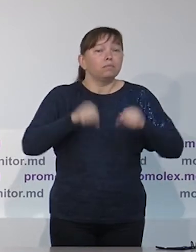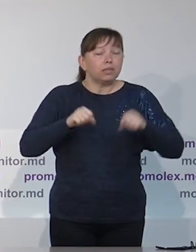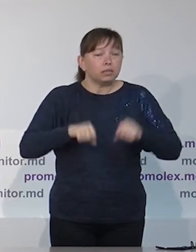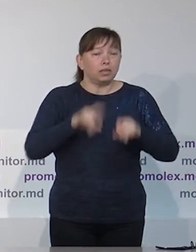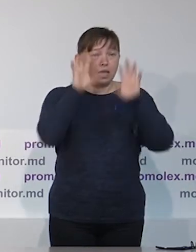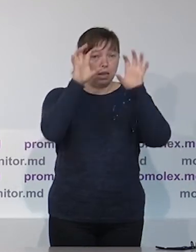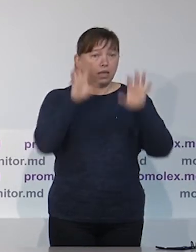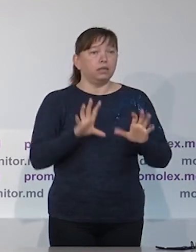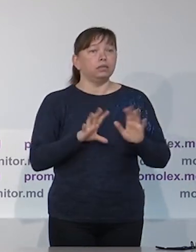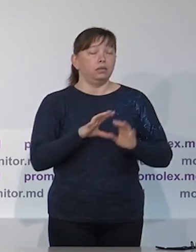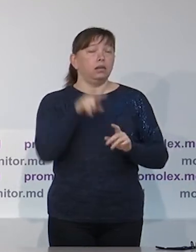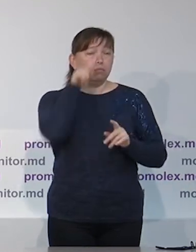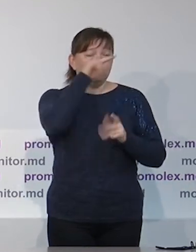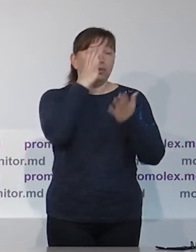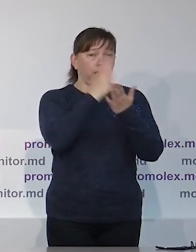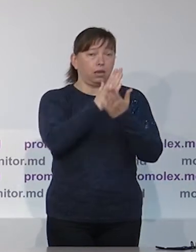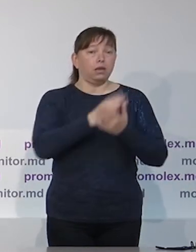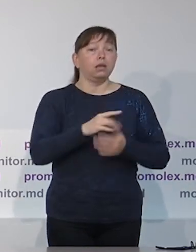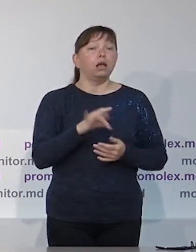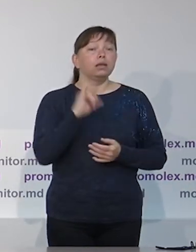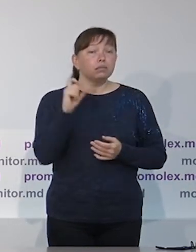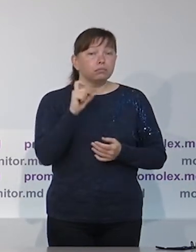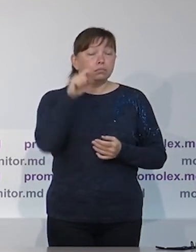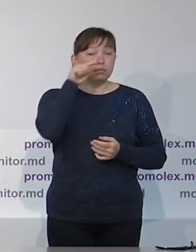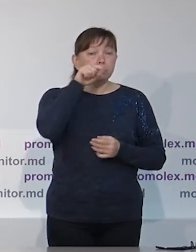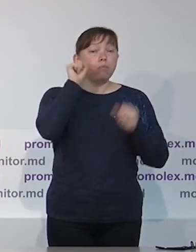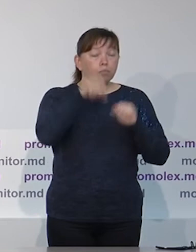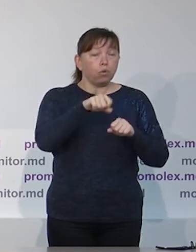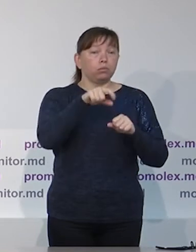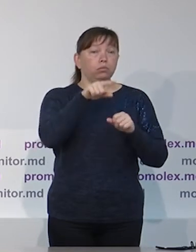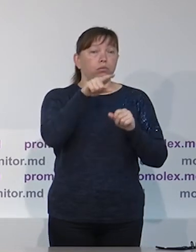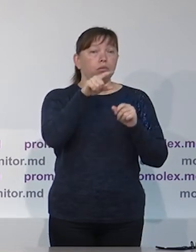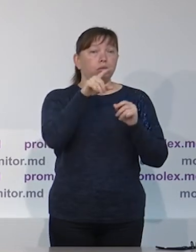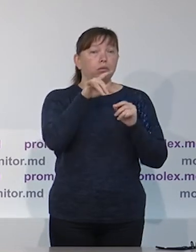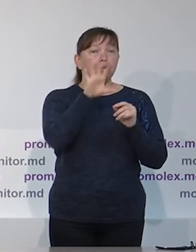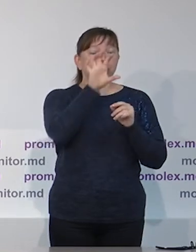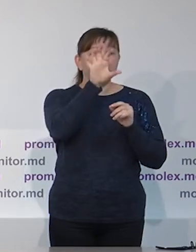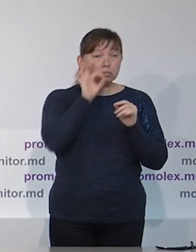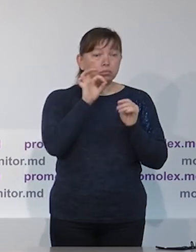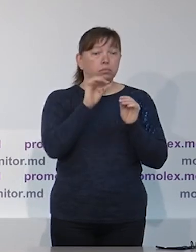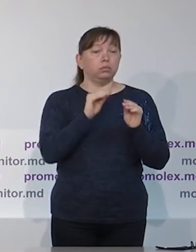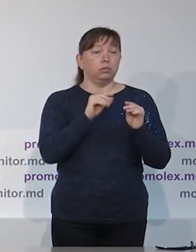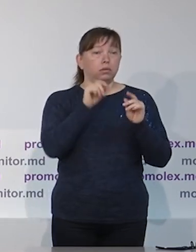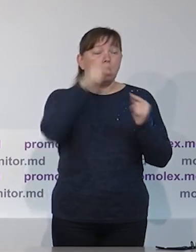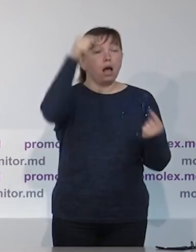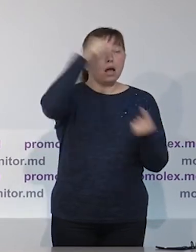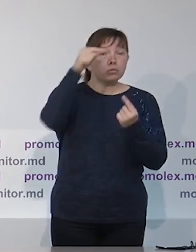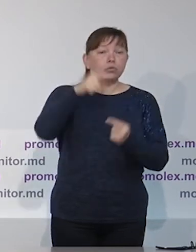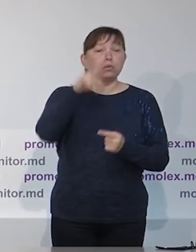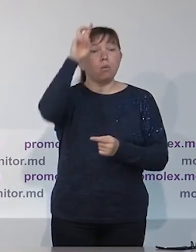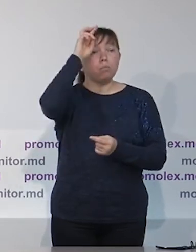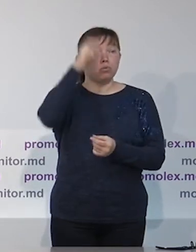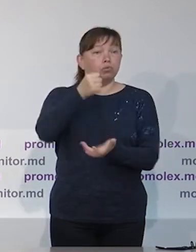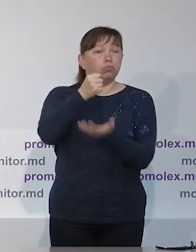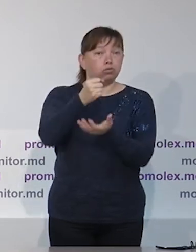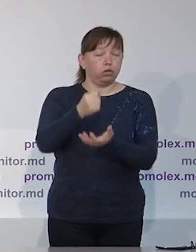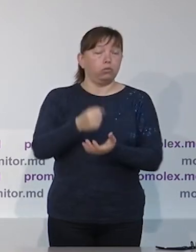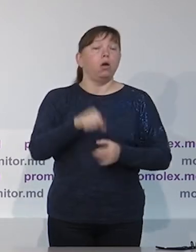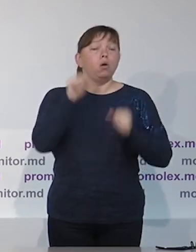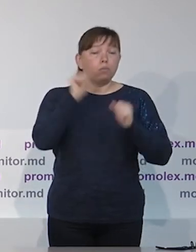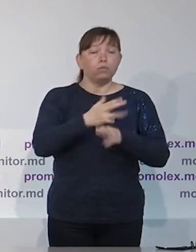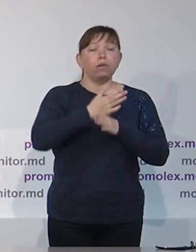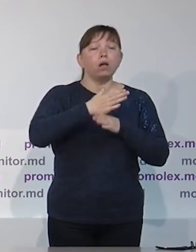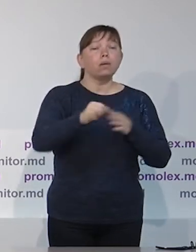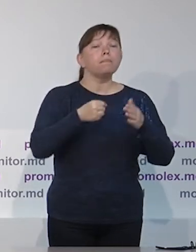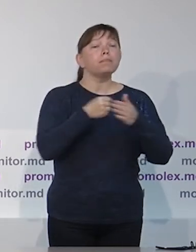отчете и повторяем, что существуют механизмы в законодательстве Республики Молдова, с